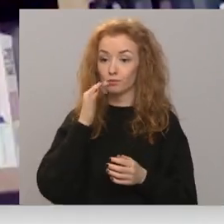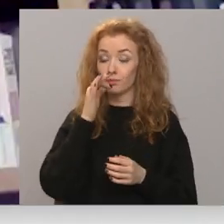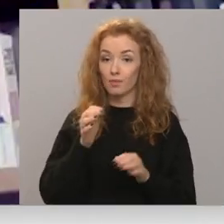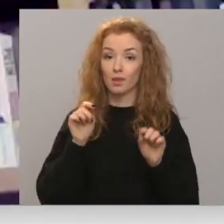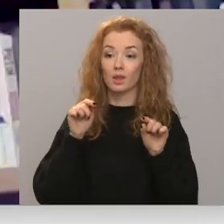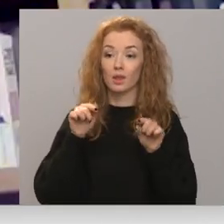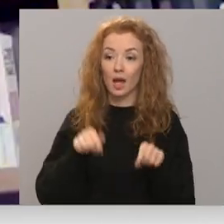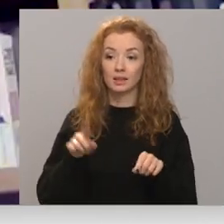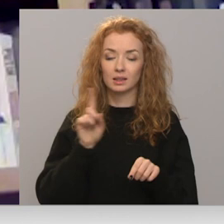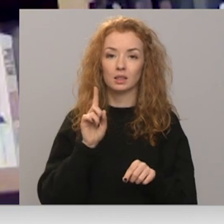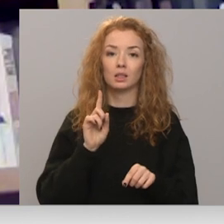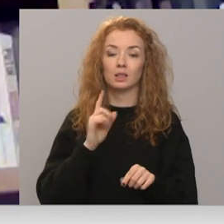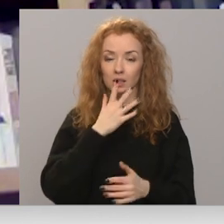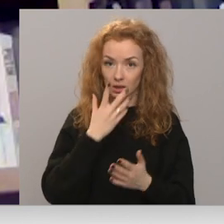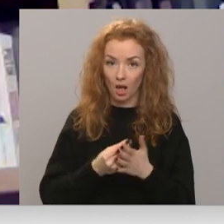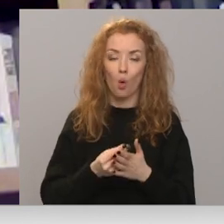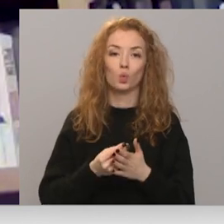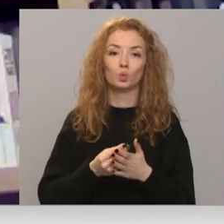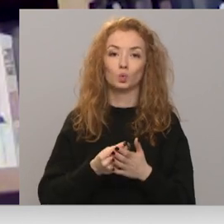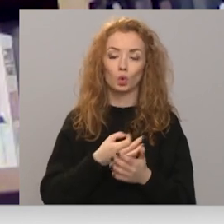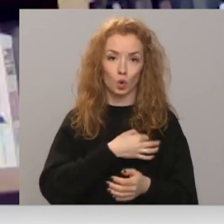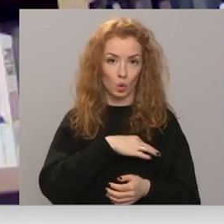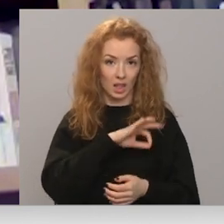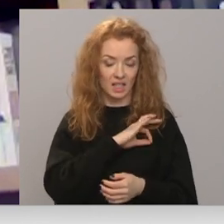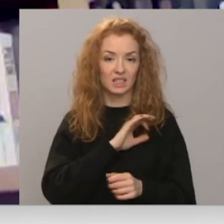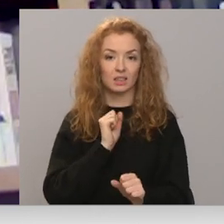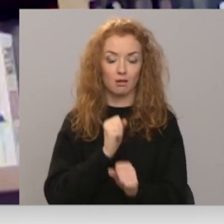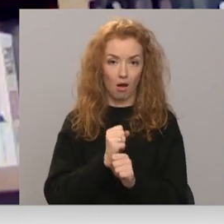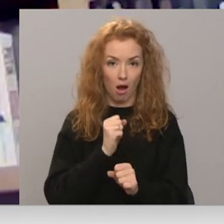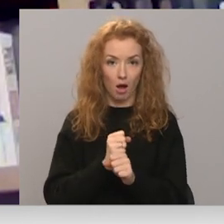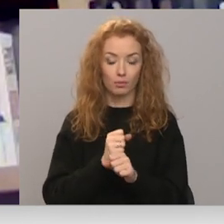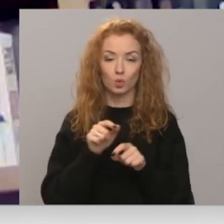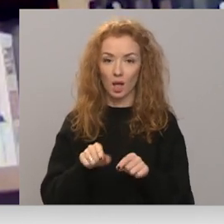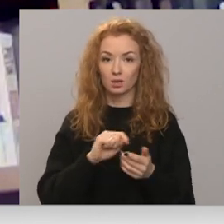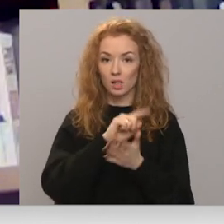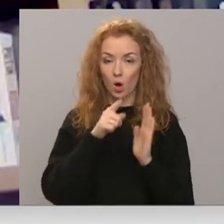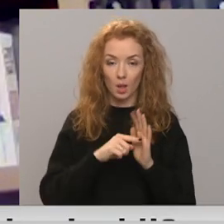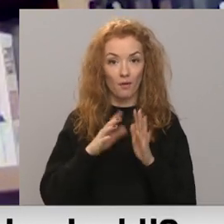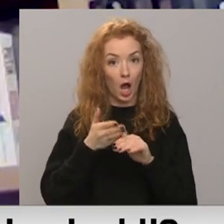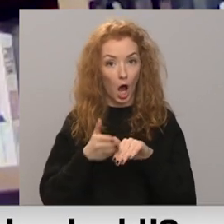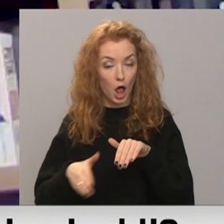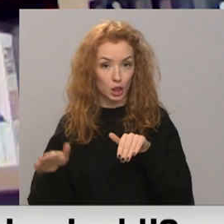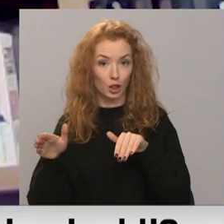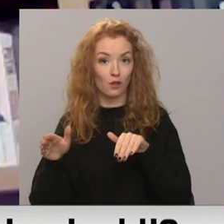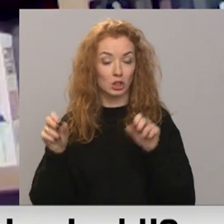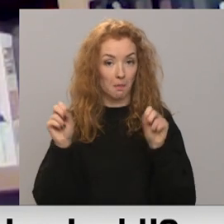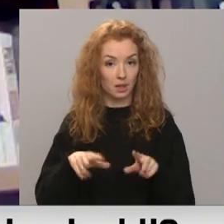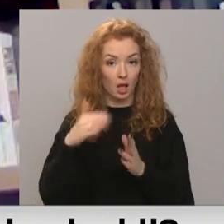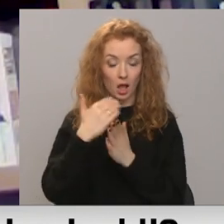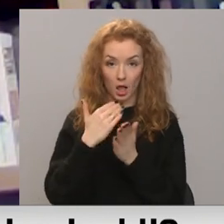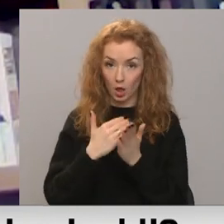savs juridisks darbs. Tas ir jautājums, vai tas ir atsevišķi speciāls likums.